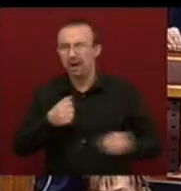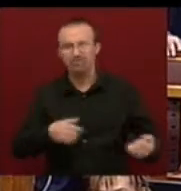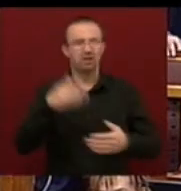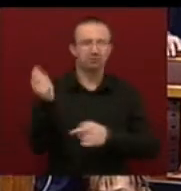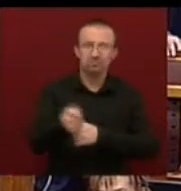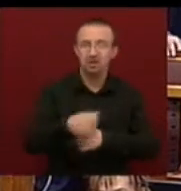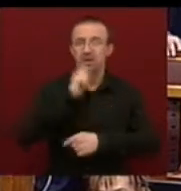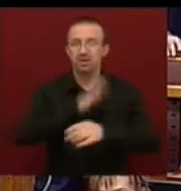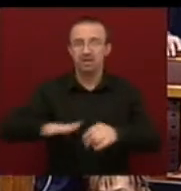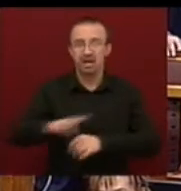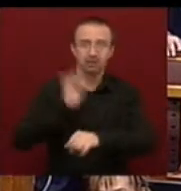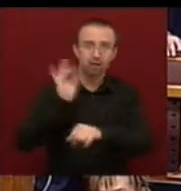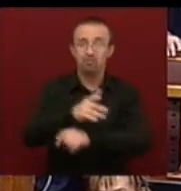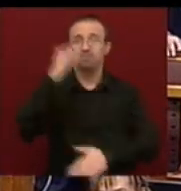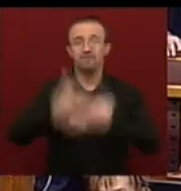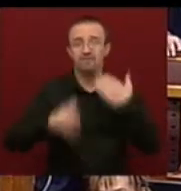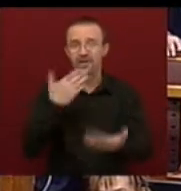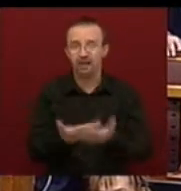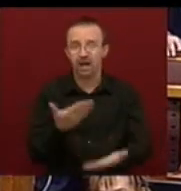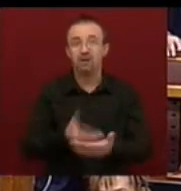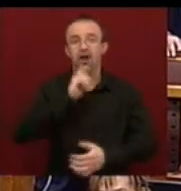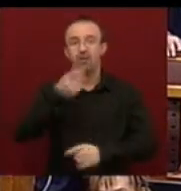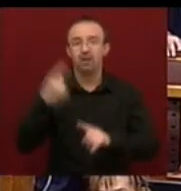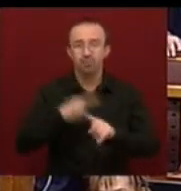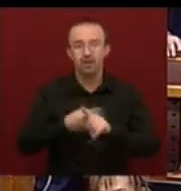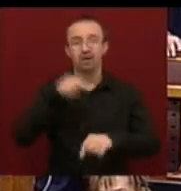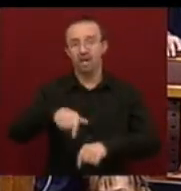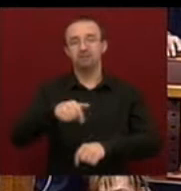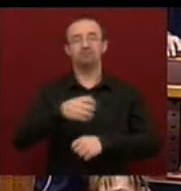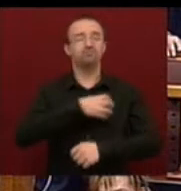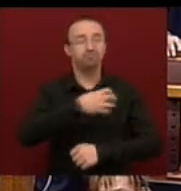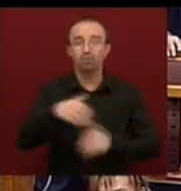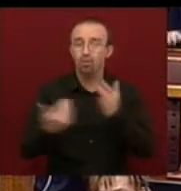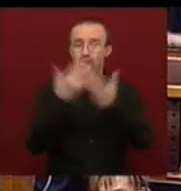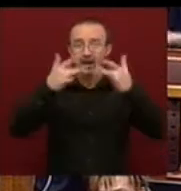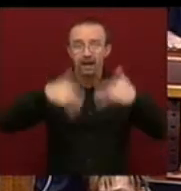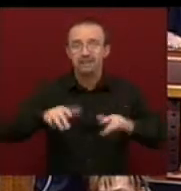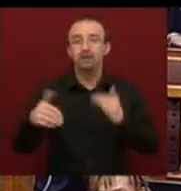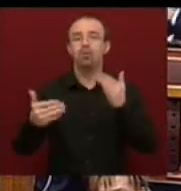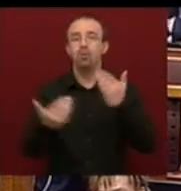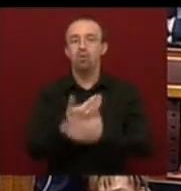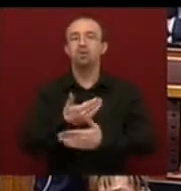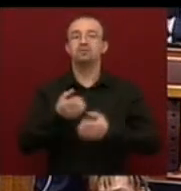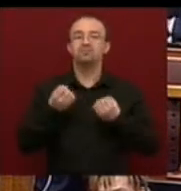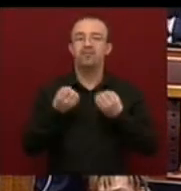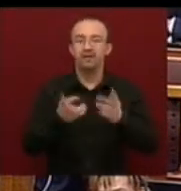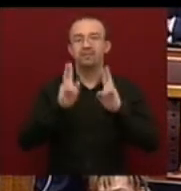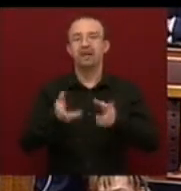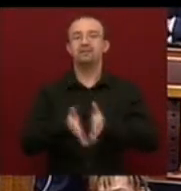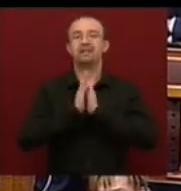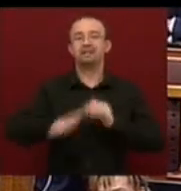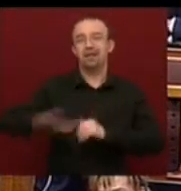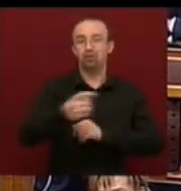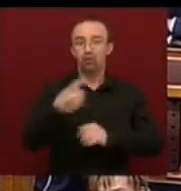véreztették a magyar társadalmat, ennek véget kell vetni, és a magyar politikának ebben a drámai és új helyzetben új felhatalmazást kell kírni a